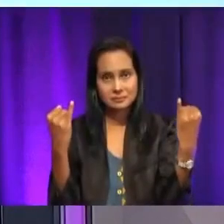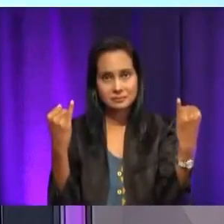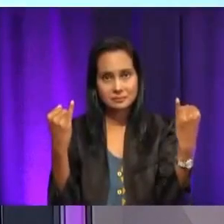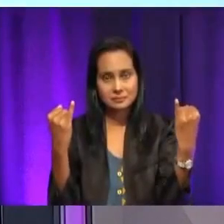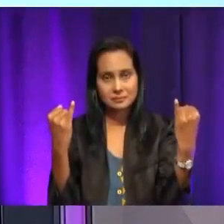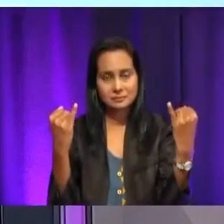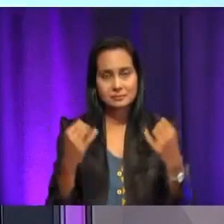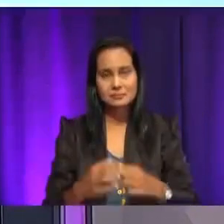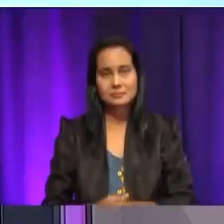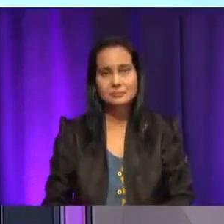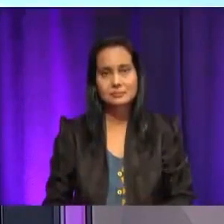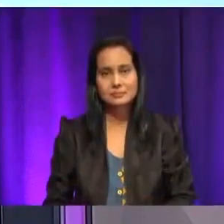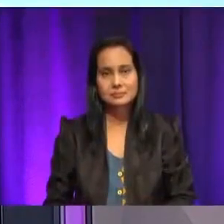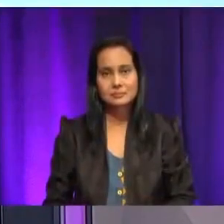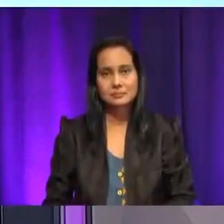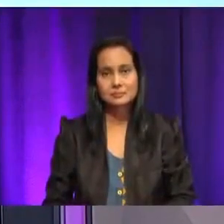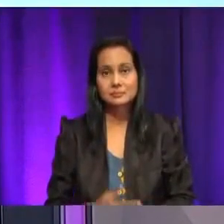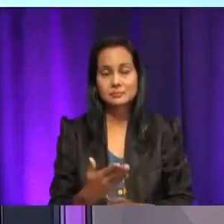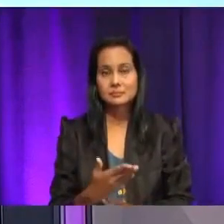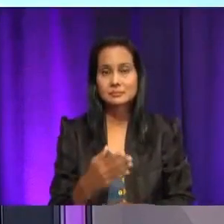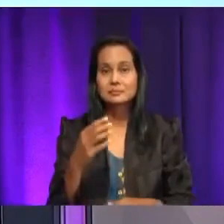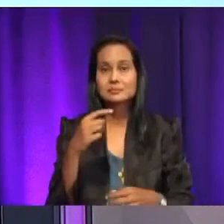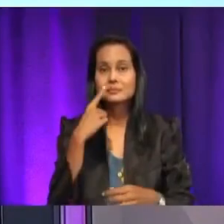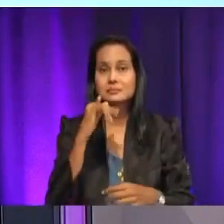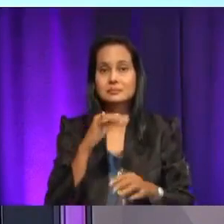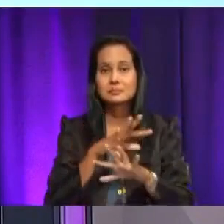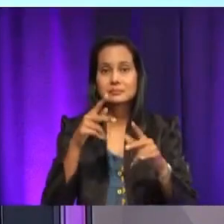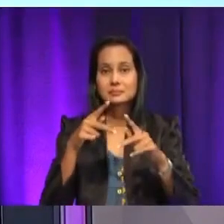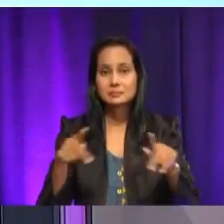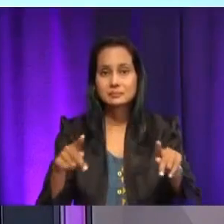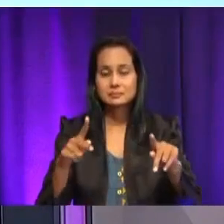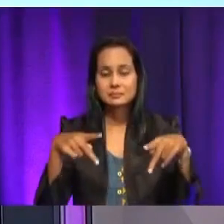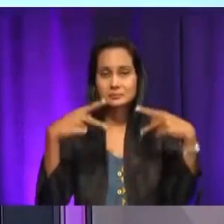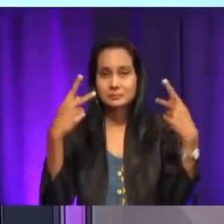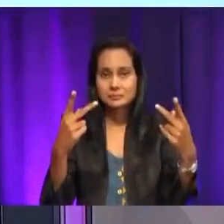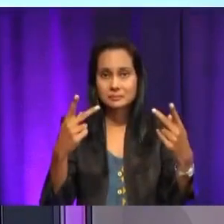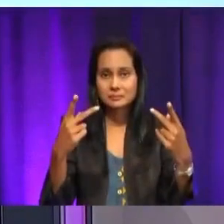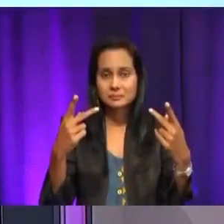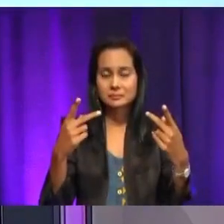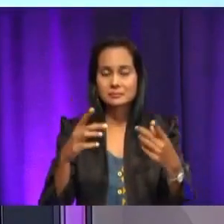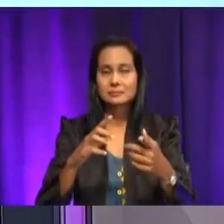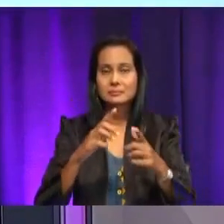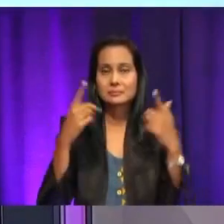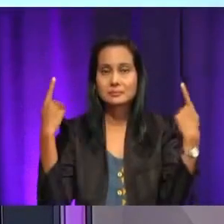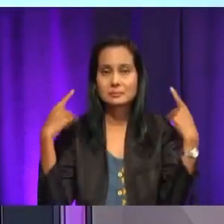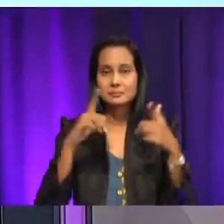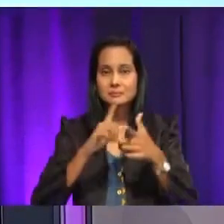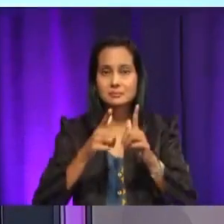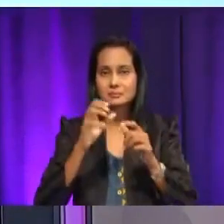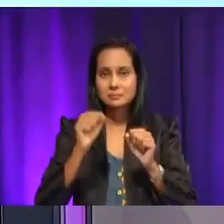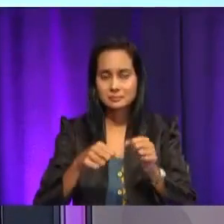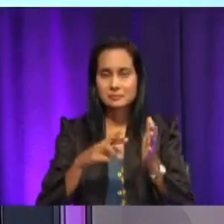kalau bagi Ria yang tak pernah pergi ke kedai dobi layan diri, Ria bolehlah merujuk penerangan yang telah diberikan oleh murid-murid tadi.